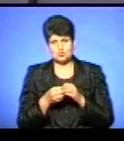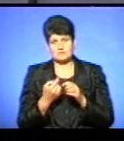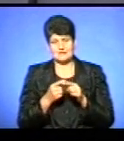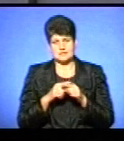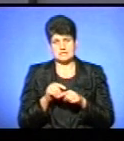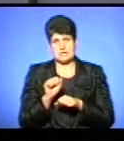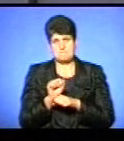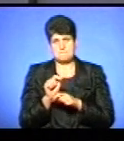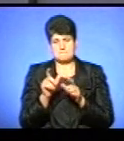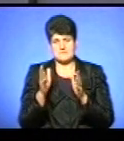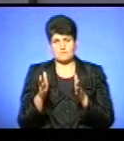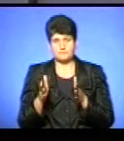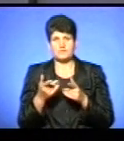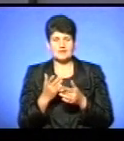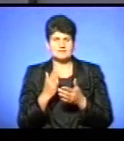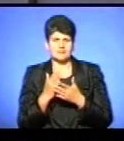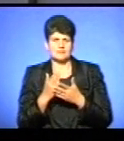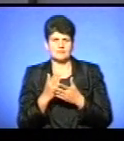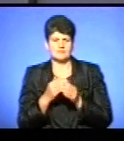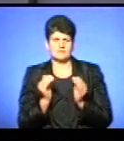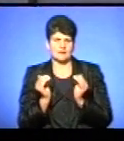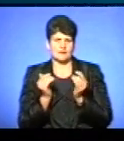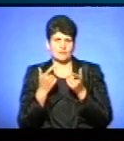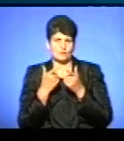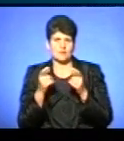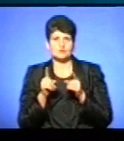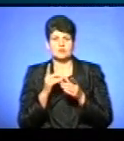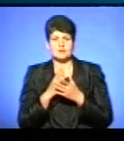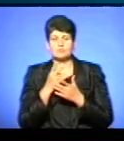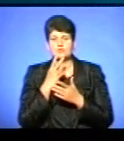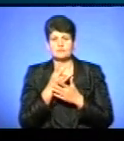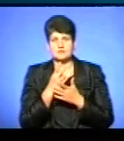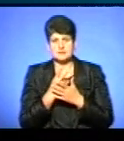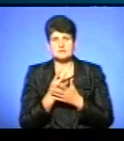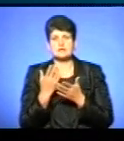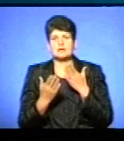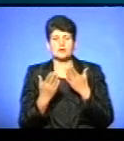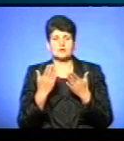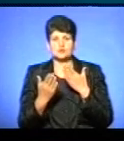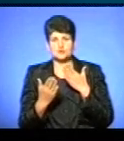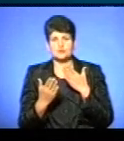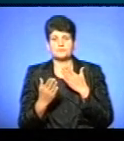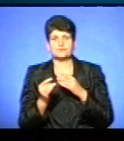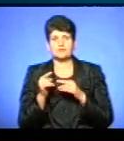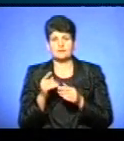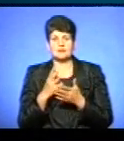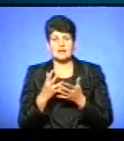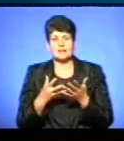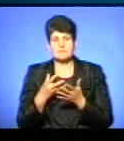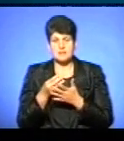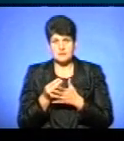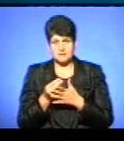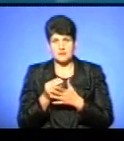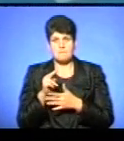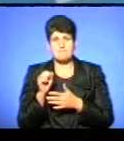даній парковці. Насійна, величка від інформації, щоб ми так зрозуміли, про що йдеться. Давайте подивимося, тобто, якщо він стоїть на платній парковці, але